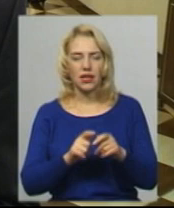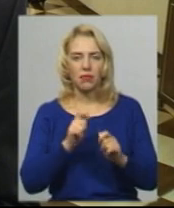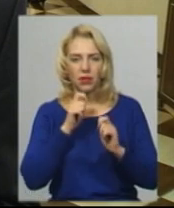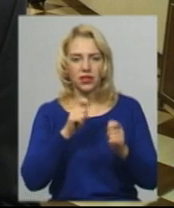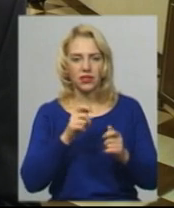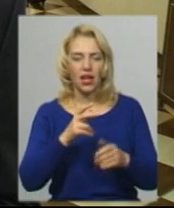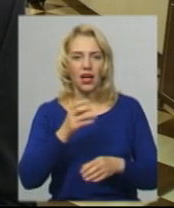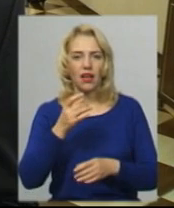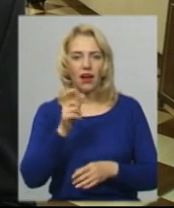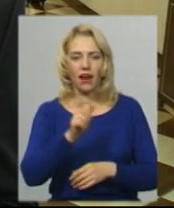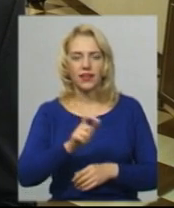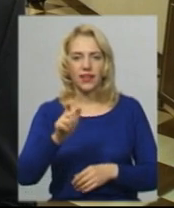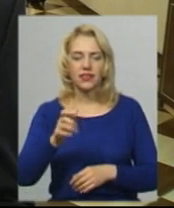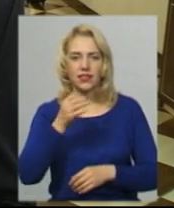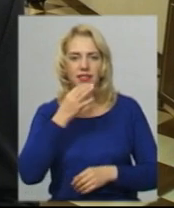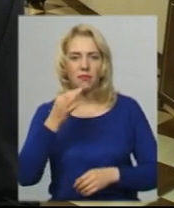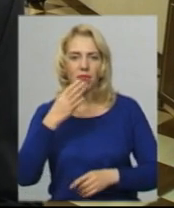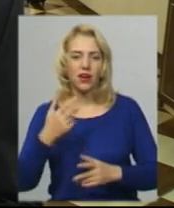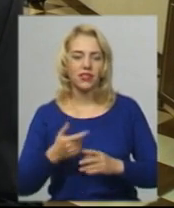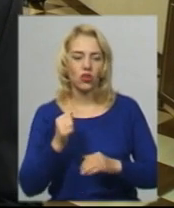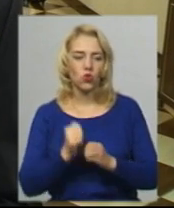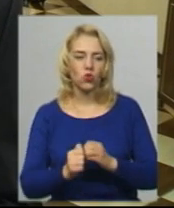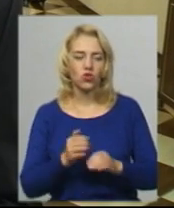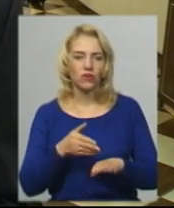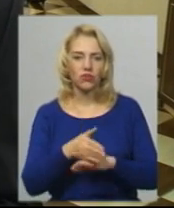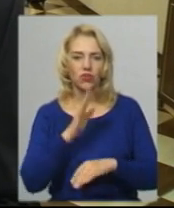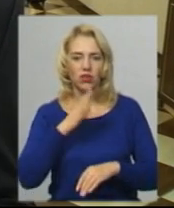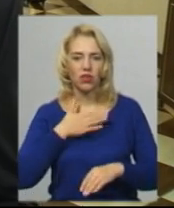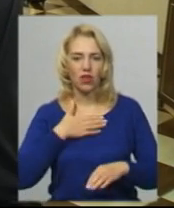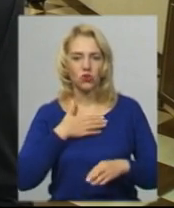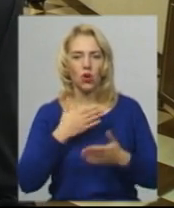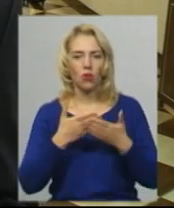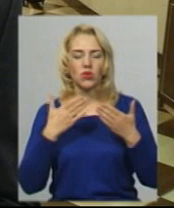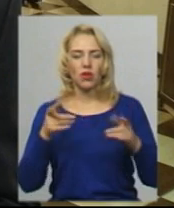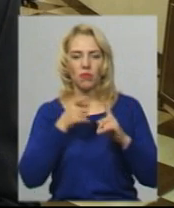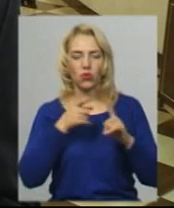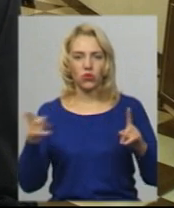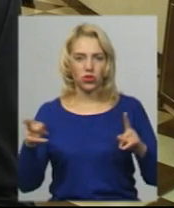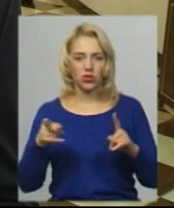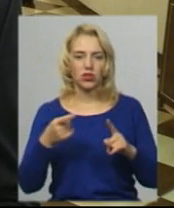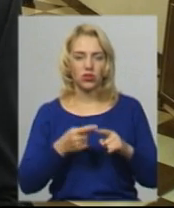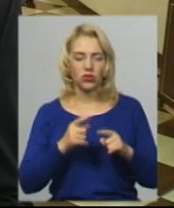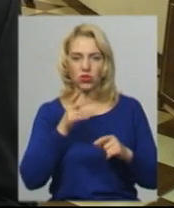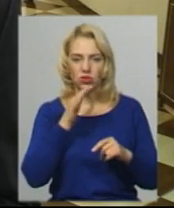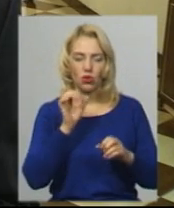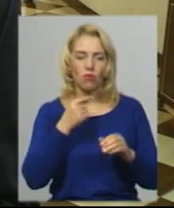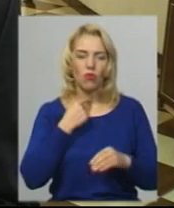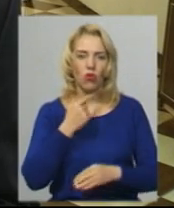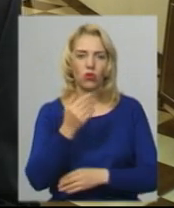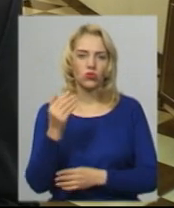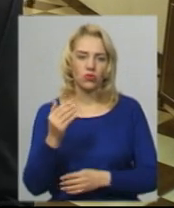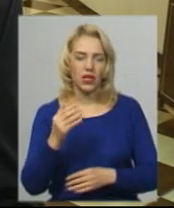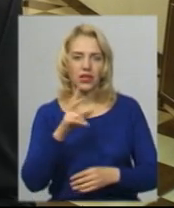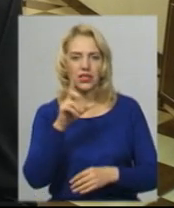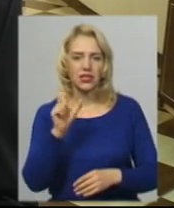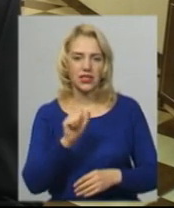симпатій». Кожен відвідувач нашого музею зможе на протязі експонування виставки проголосувати за